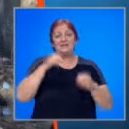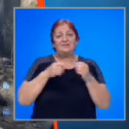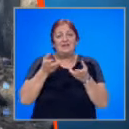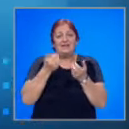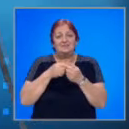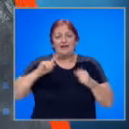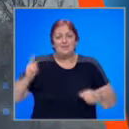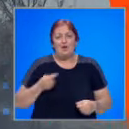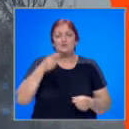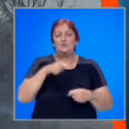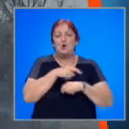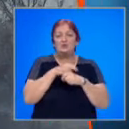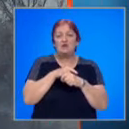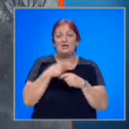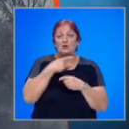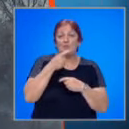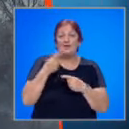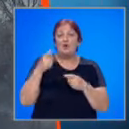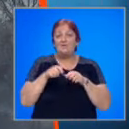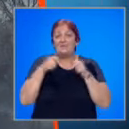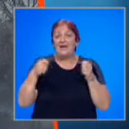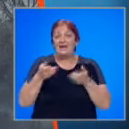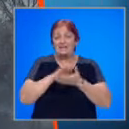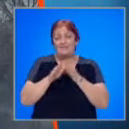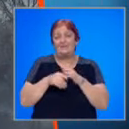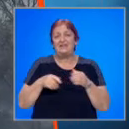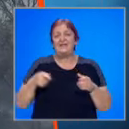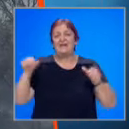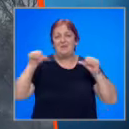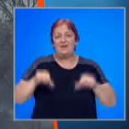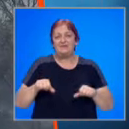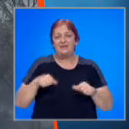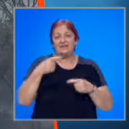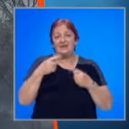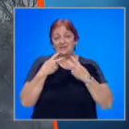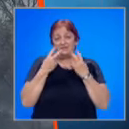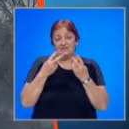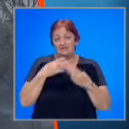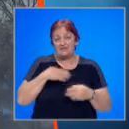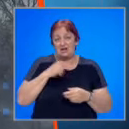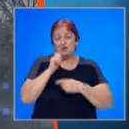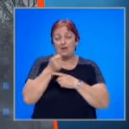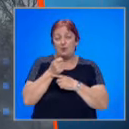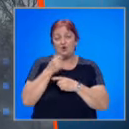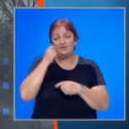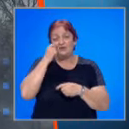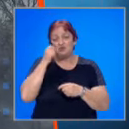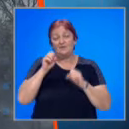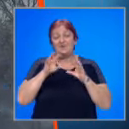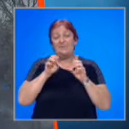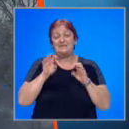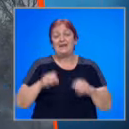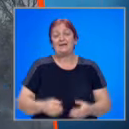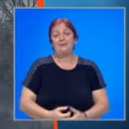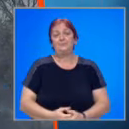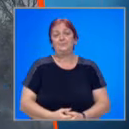Министерският съвет е свикан спешно в този час, за да обяви нови мерки за справене с бездствията. Следват свидетелствата на нашите репортери на живо в